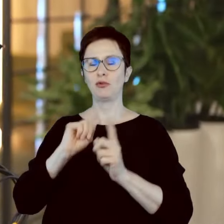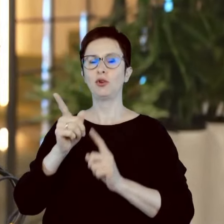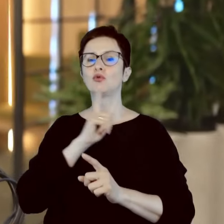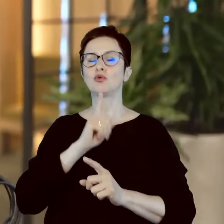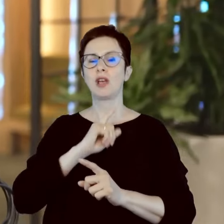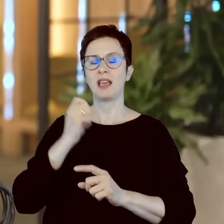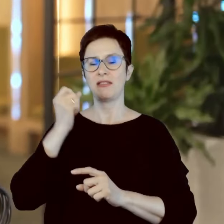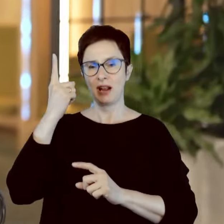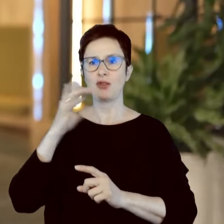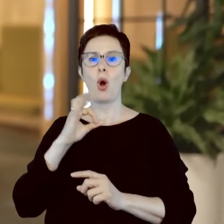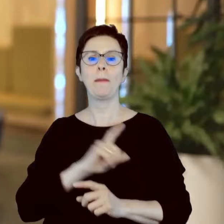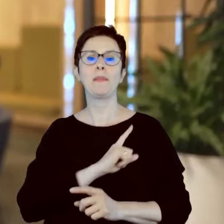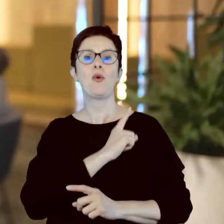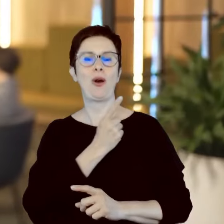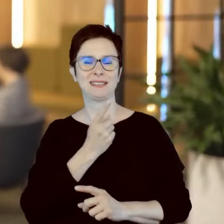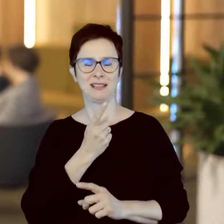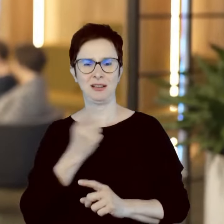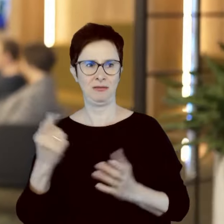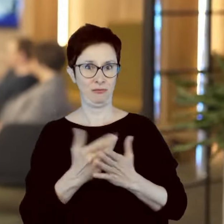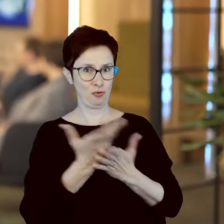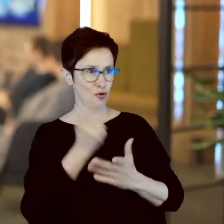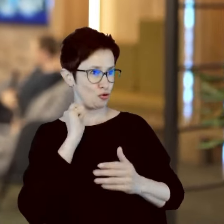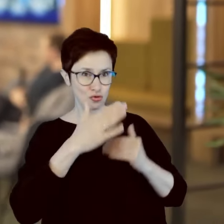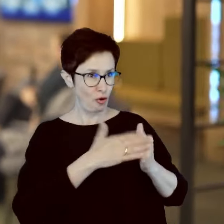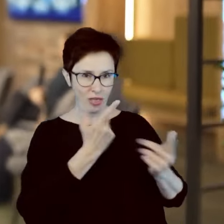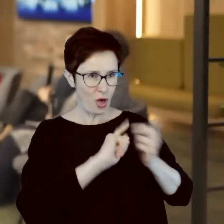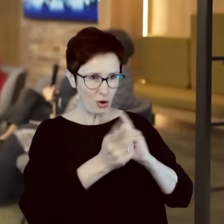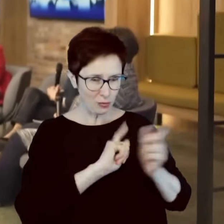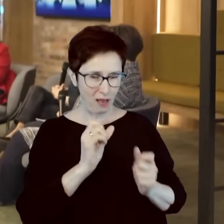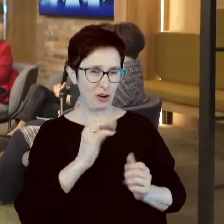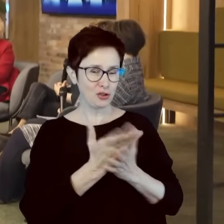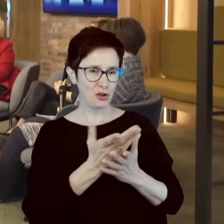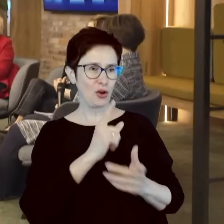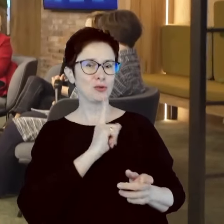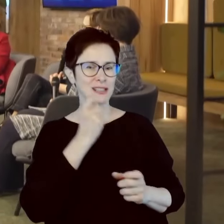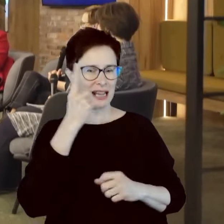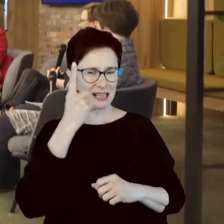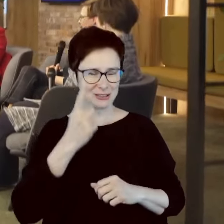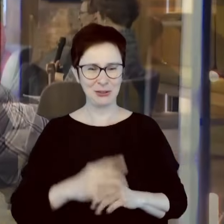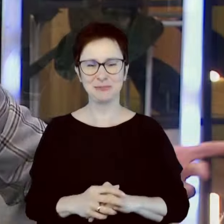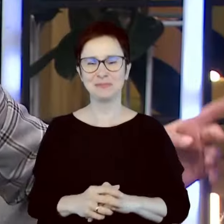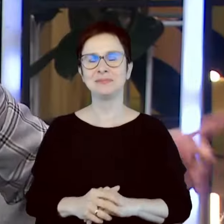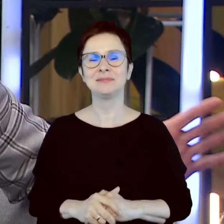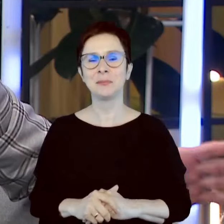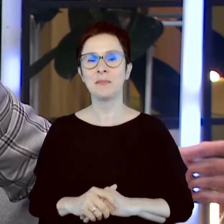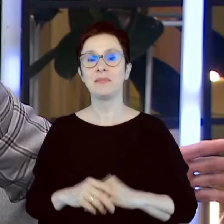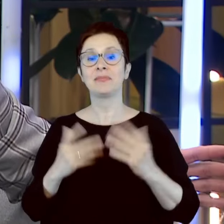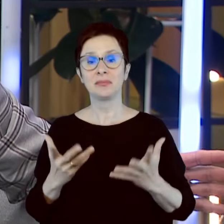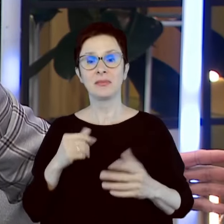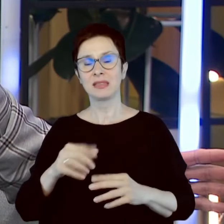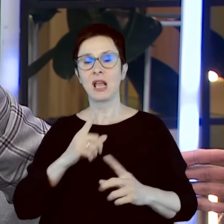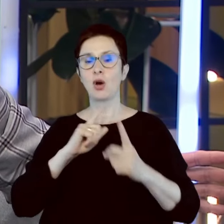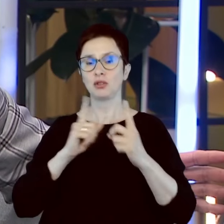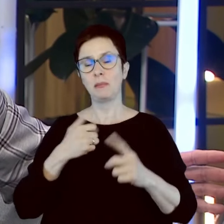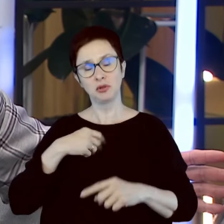miłości. A on mówi, to już z żoną nie rozmawiasz o miłości, tylko z sztuczną inteligencją. Ale ta rozmowa, podoba mi się pani